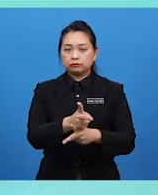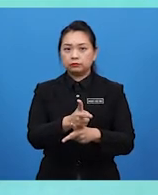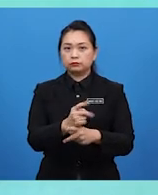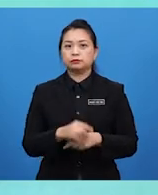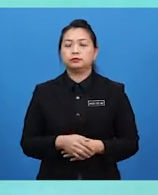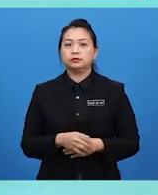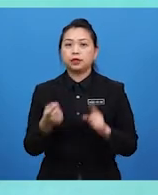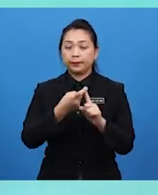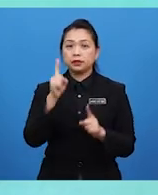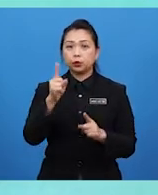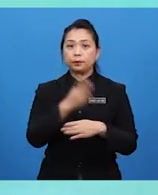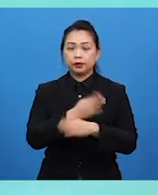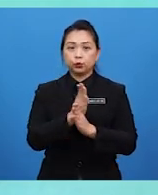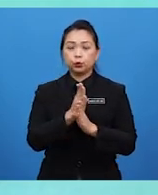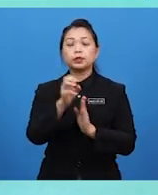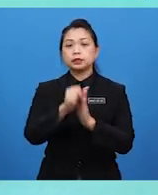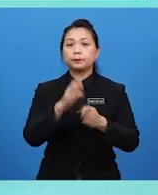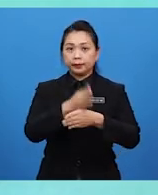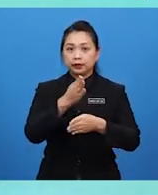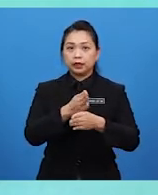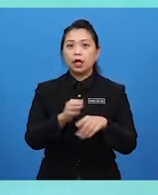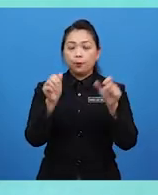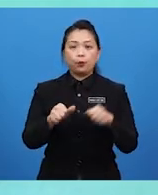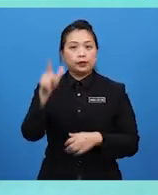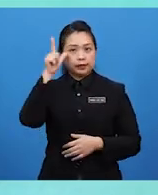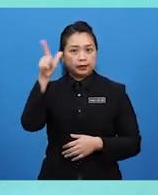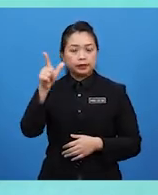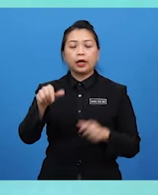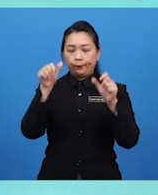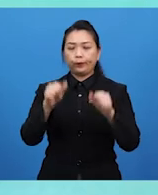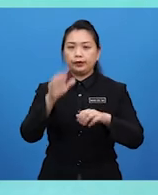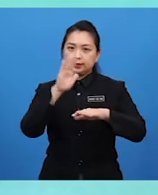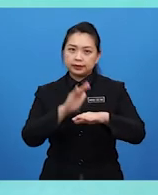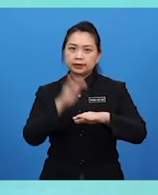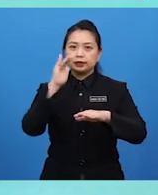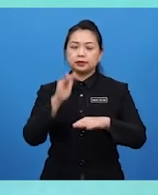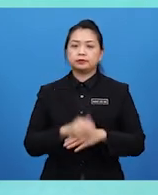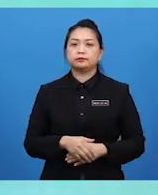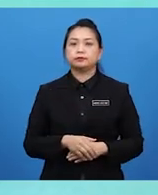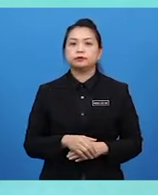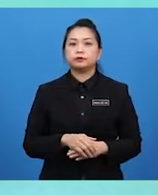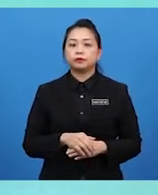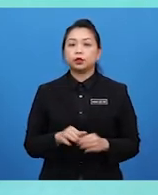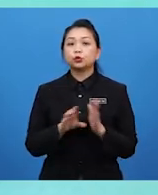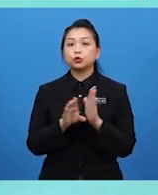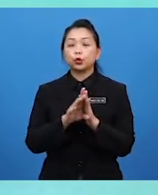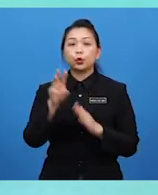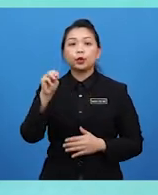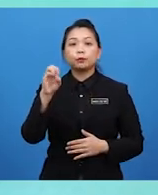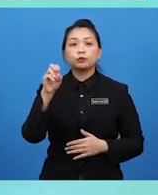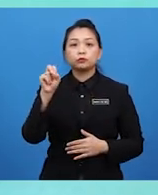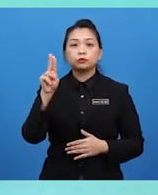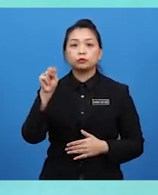Dan ia terdiri daripada sesuatu dalam bentuk sebenar boleh dilihat dan disentuh. Contohnya, monumen,